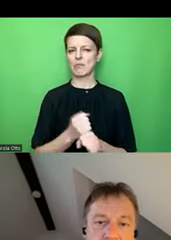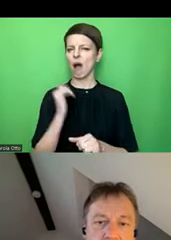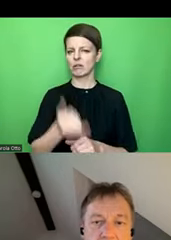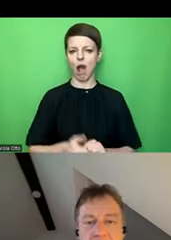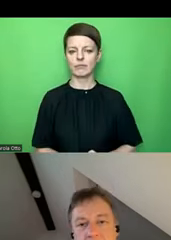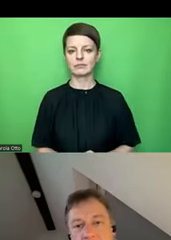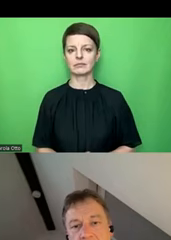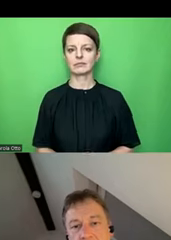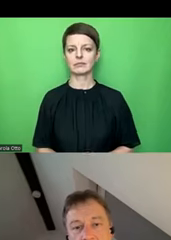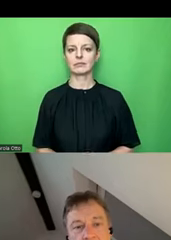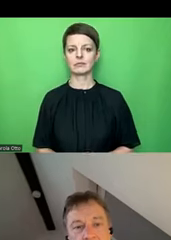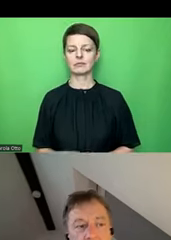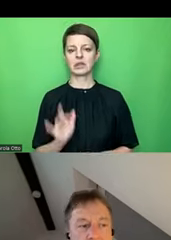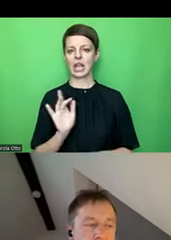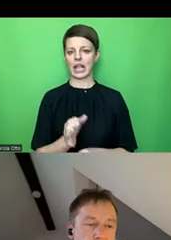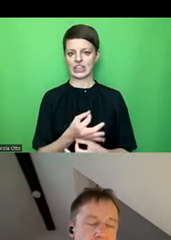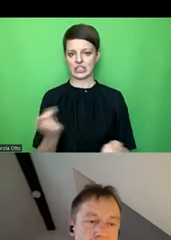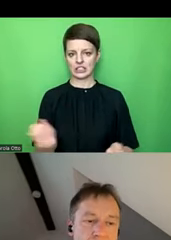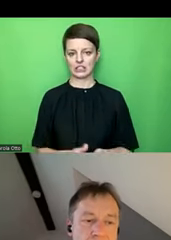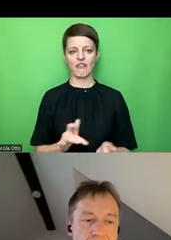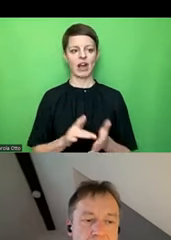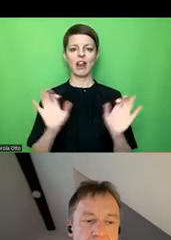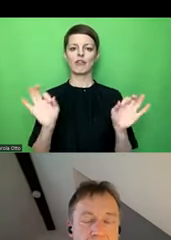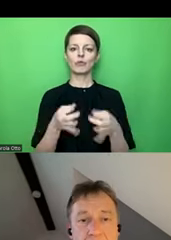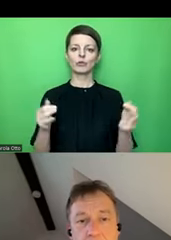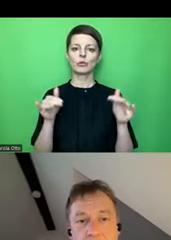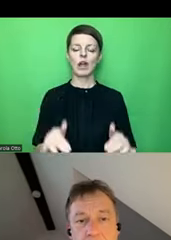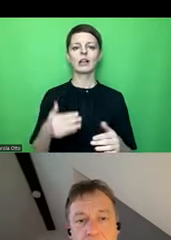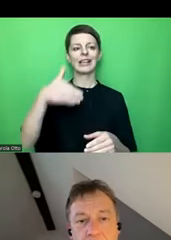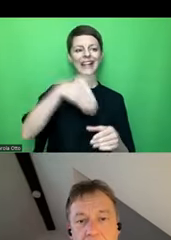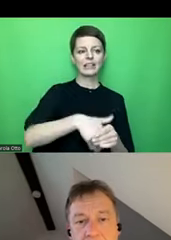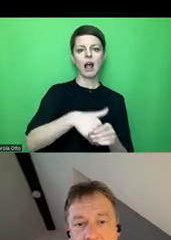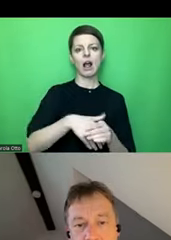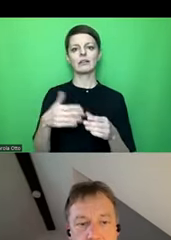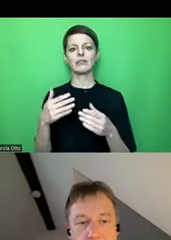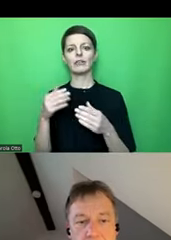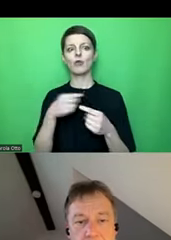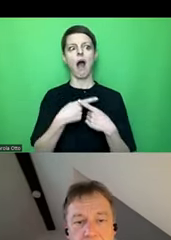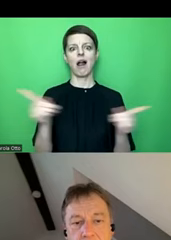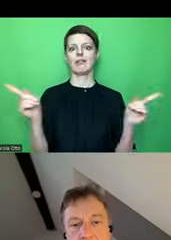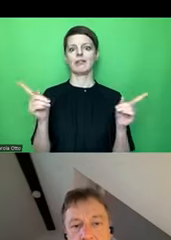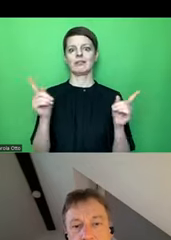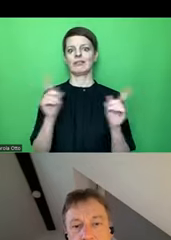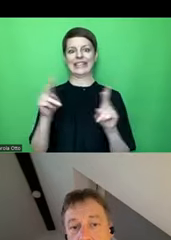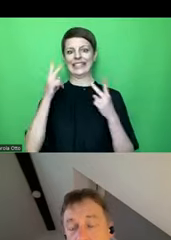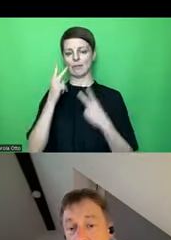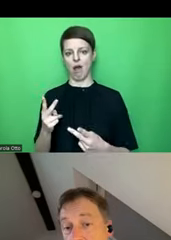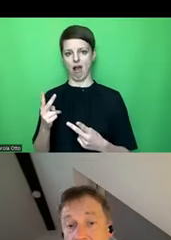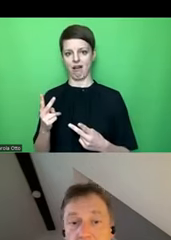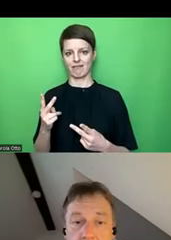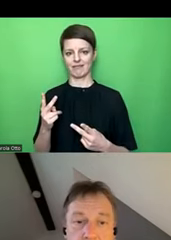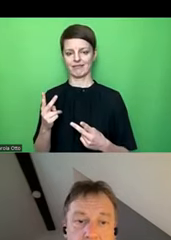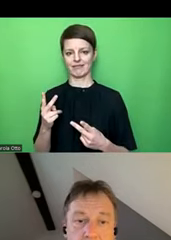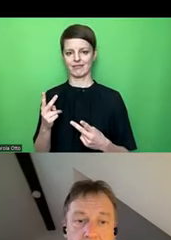ist grundsätzlich nichts dagegen zu sagen, weil es eine Funktion ist, die diesen Inhalt unsichtbar macht für alle, nicht nur für Screenreader-Nutzer und